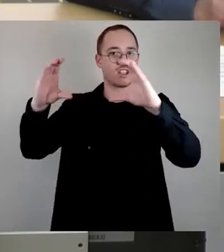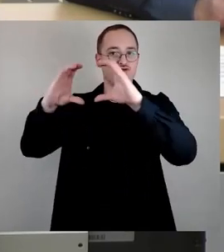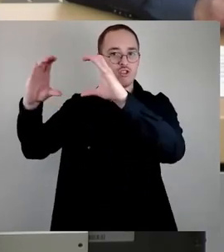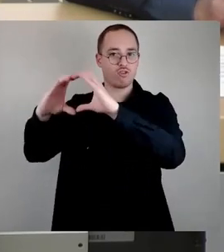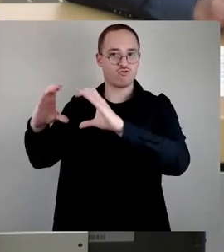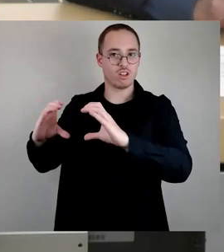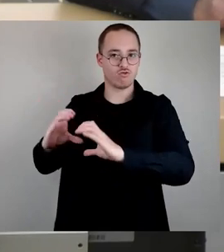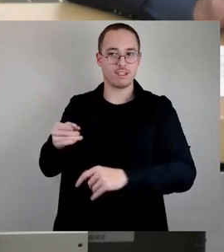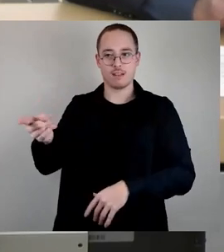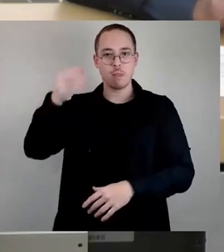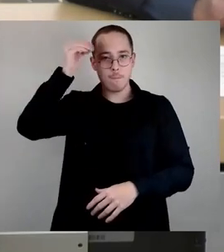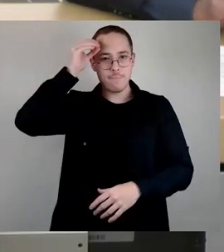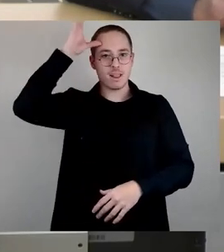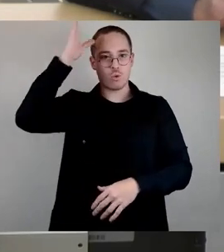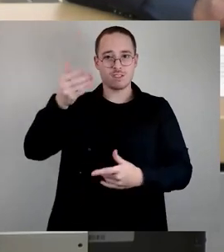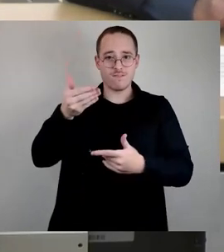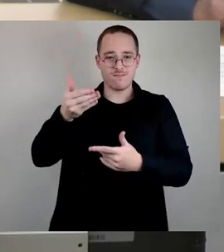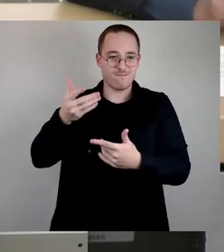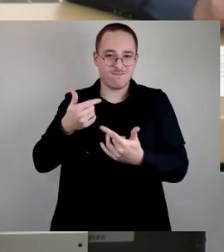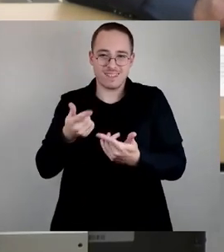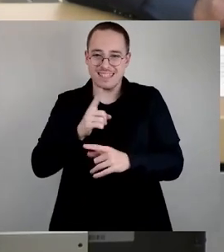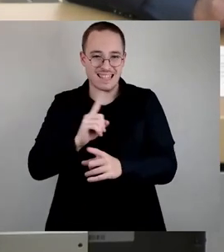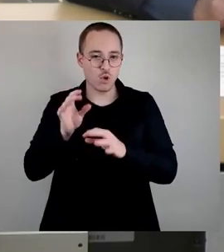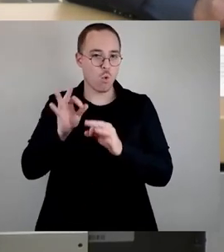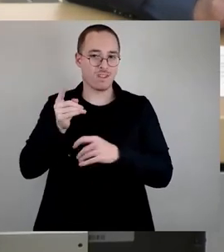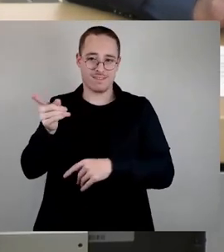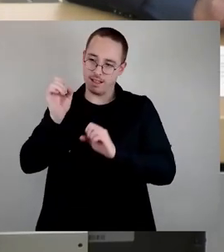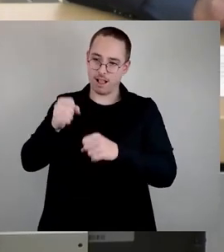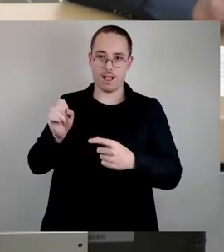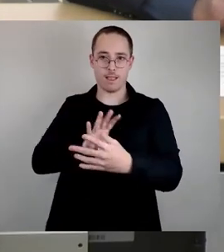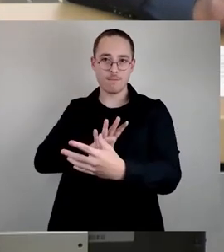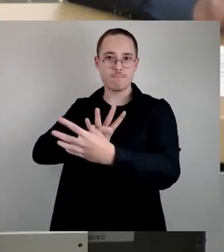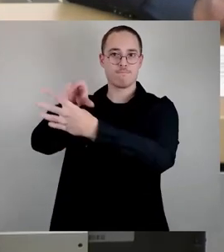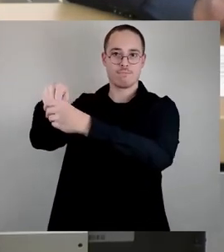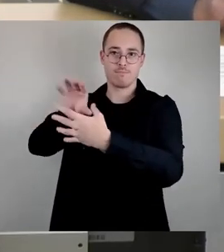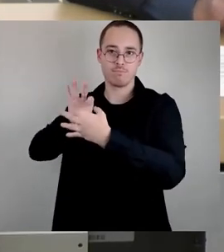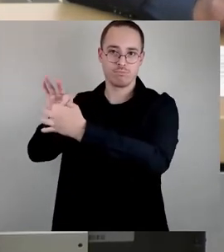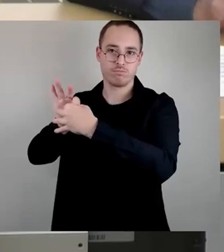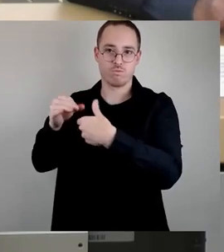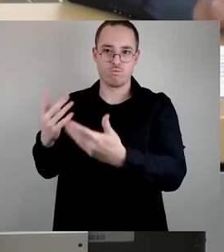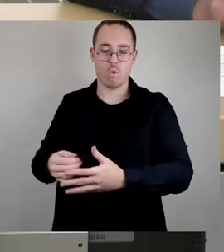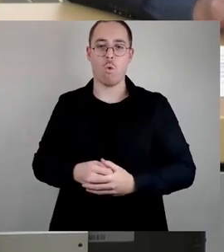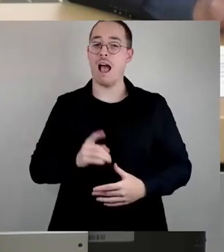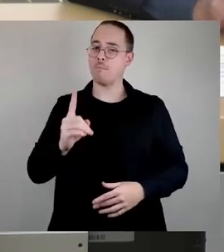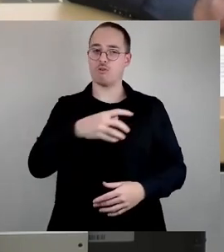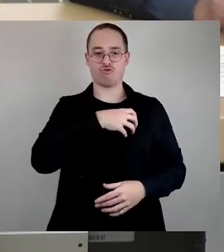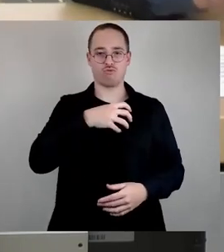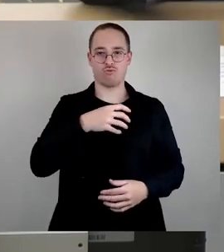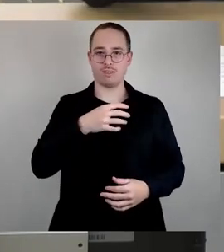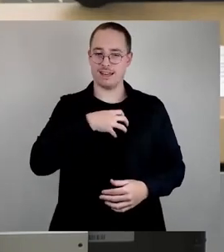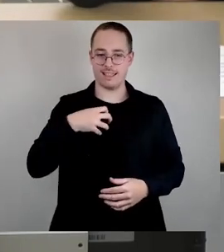Diesen Herausforderungen wird der Schulnetzplan gerecht. Eine Ergänzung haben wir jedoch gegen den stadtweiten Trend. Das ist schon mehrfach gesagt worden.